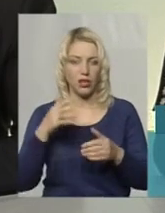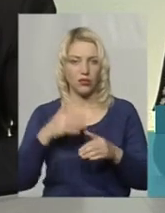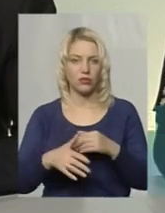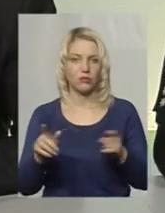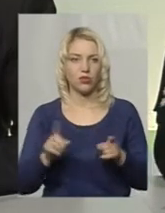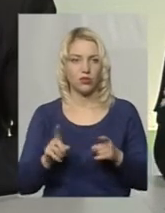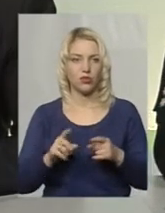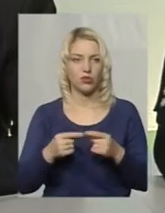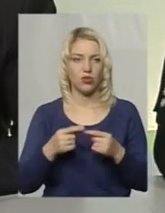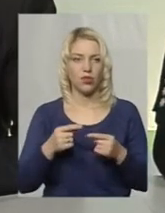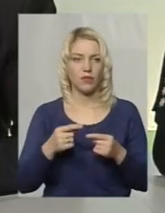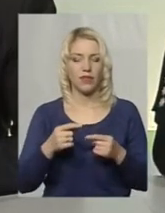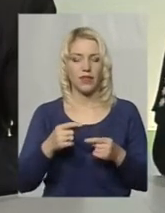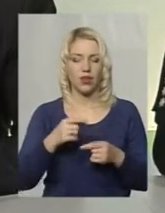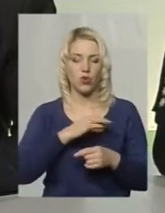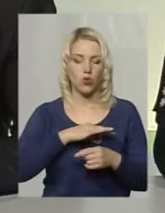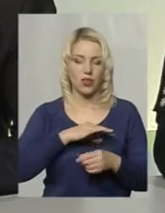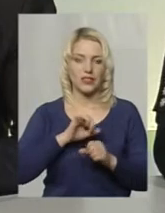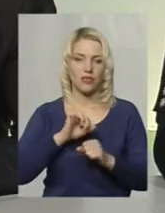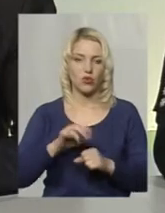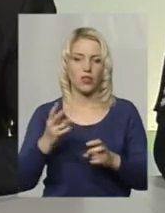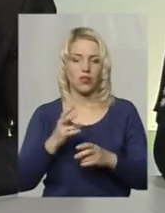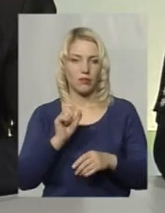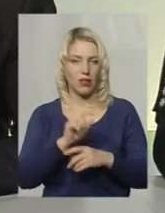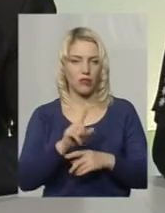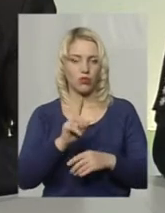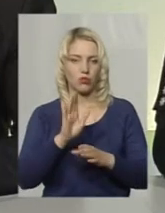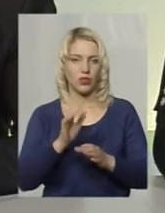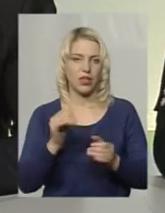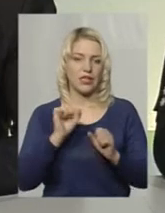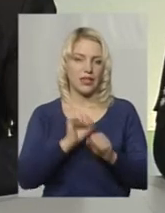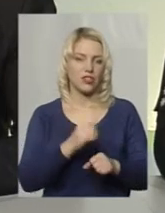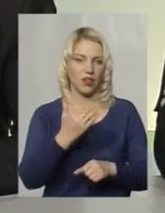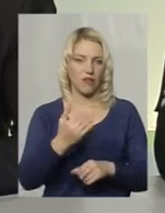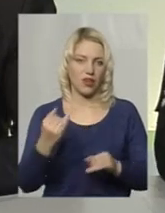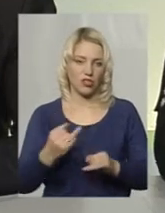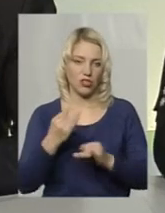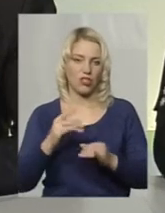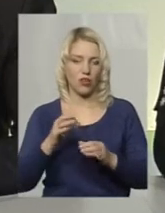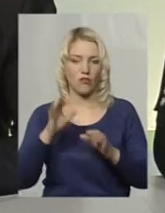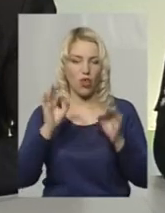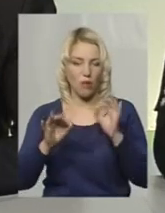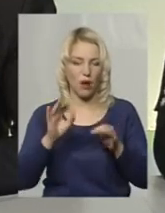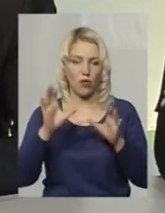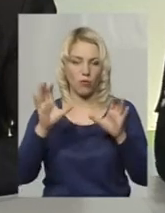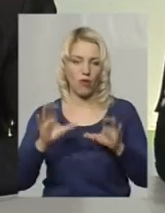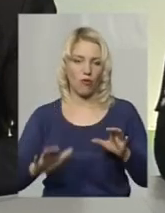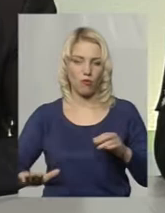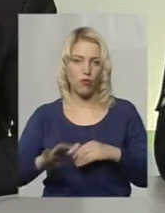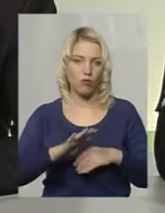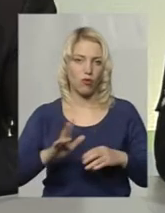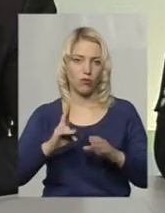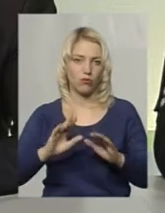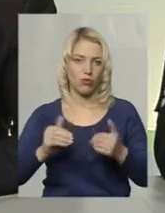в такому випадку не мати юриста, адвоката, який буде захищати ваші приватні інтереси і вже в нормальному правовому полі рекомендувати, як